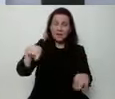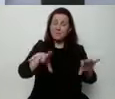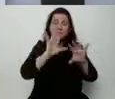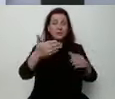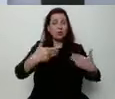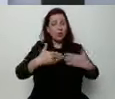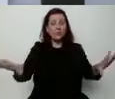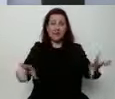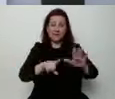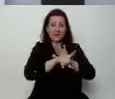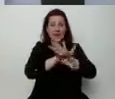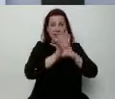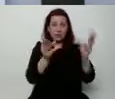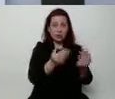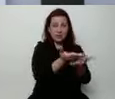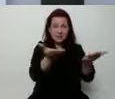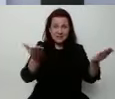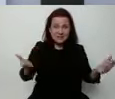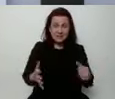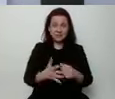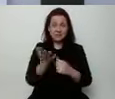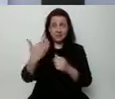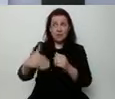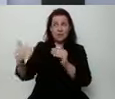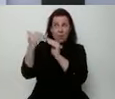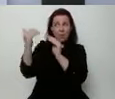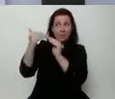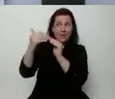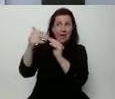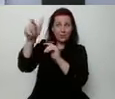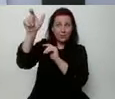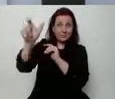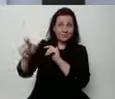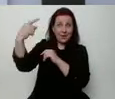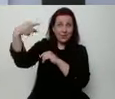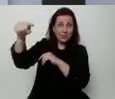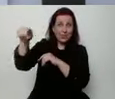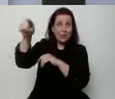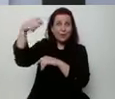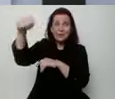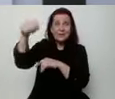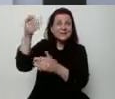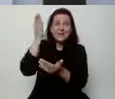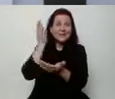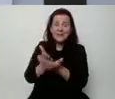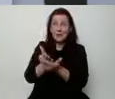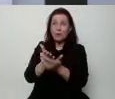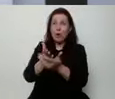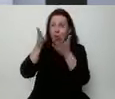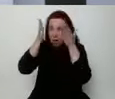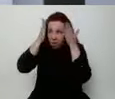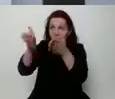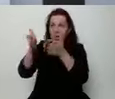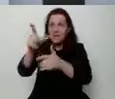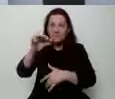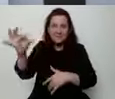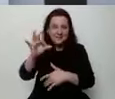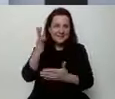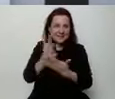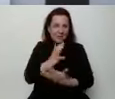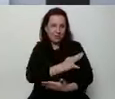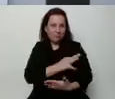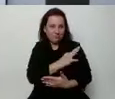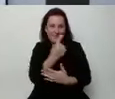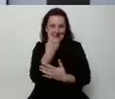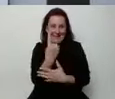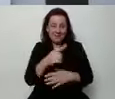W przeciwieństwie do Andrzeja Dudy, który jest prezydentem tylko i wyłącznie PiSu, jednej opcji politycznej. Ja